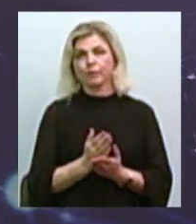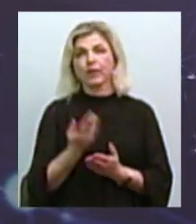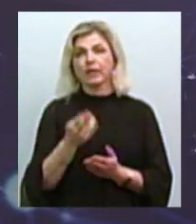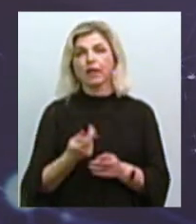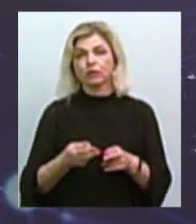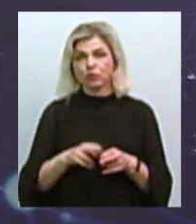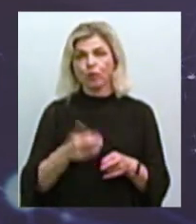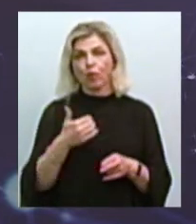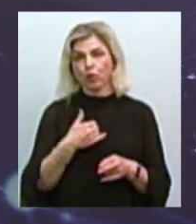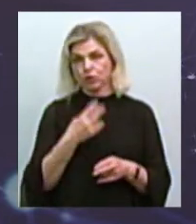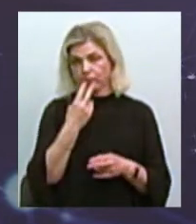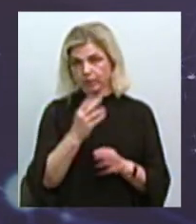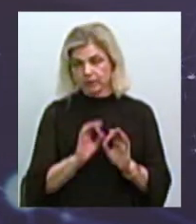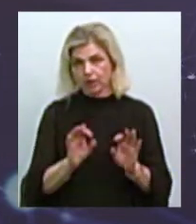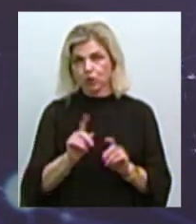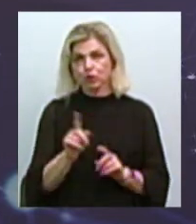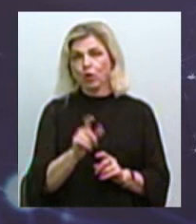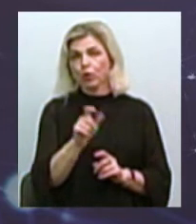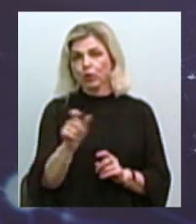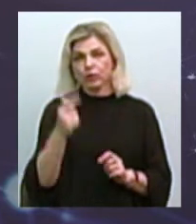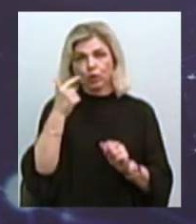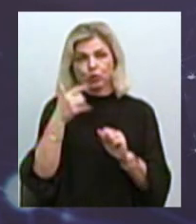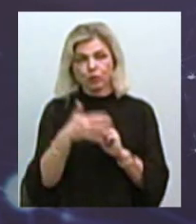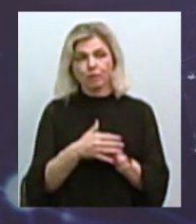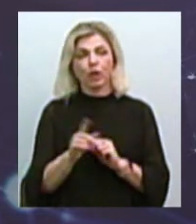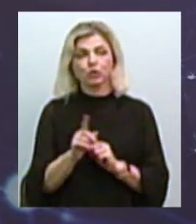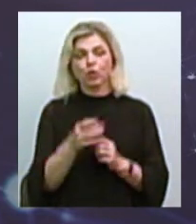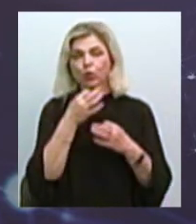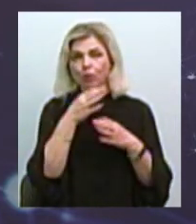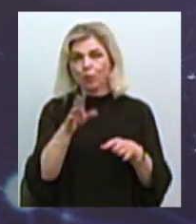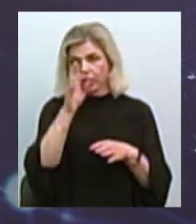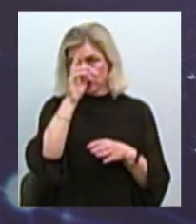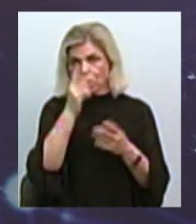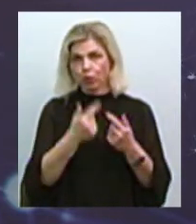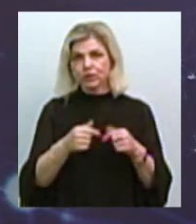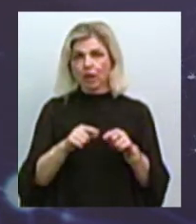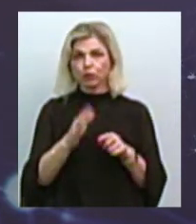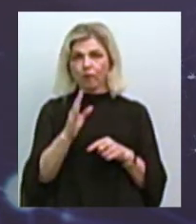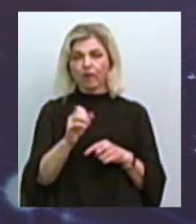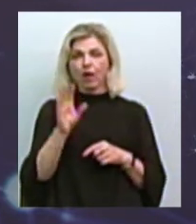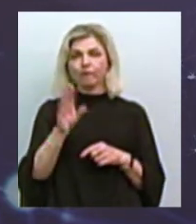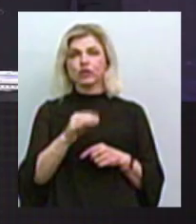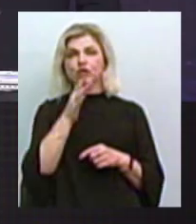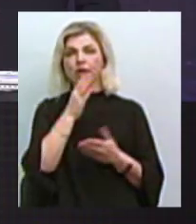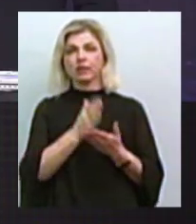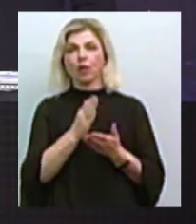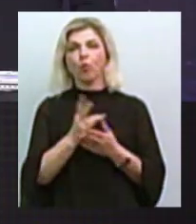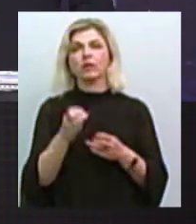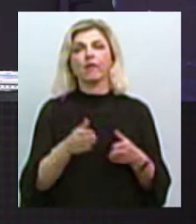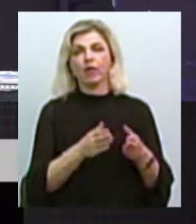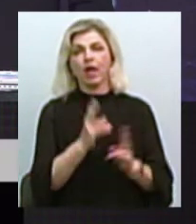хочу зазначити, щоб глядачі розуміли, що ми, мабуть, як сьогодні будь-яка державна установа, весь час перебуваємо на шляху